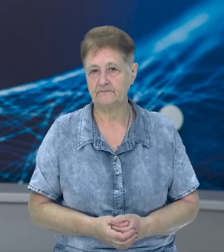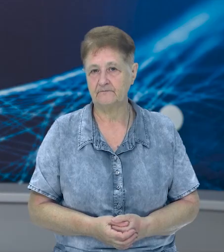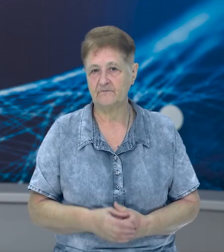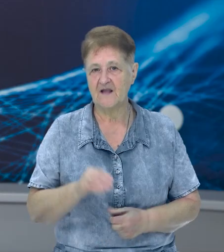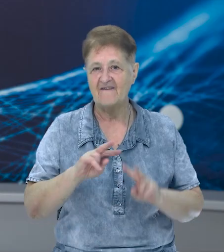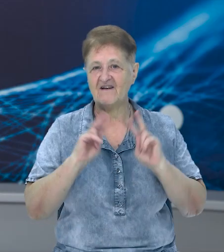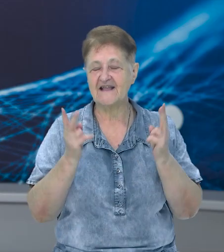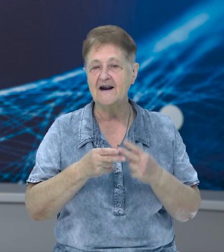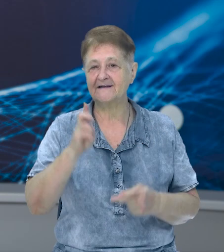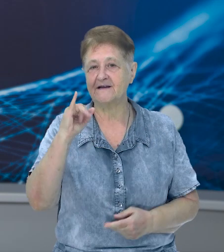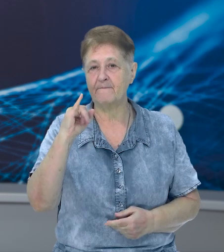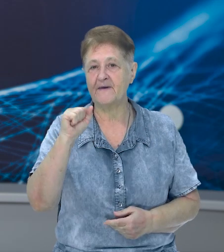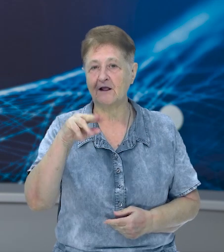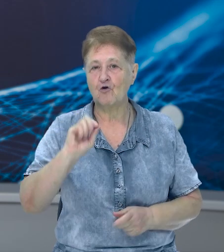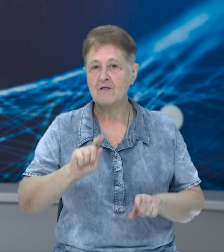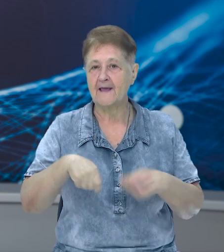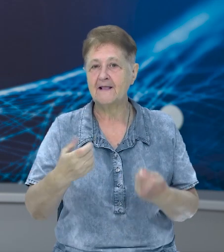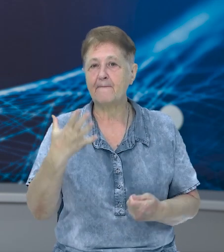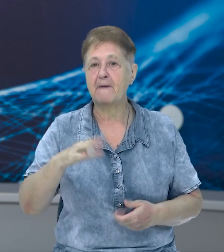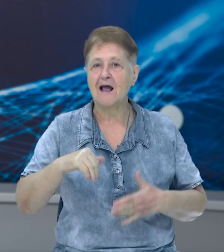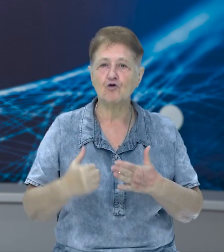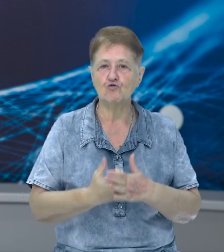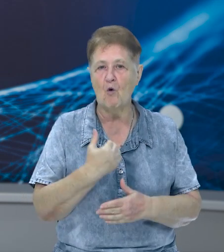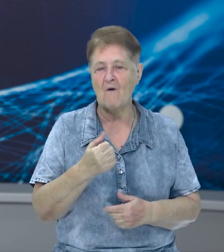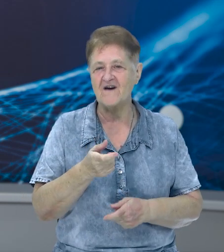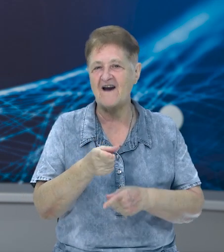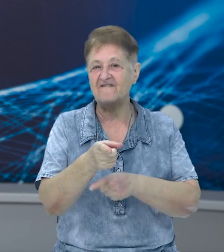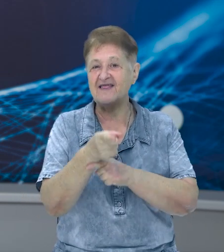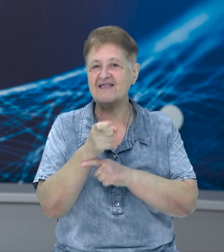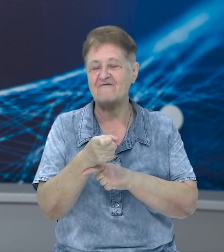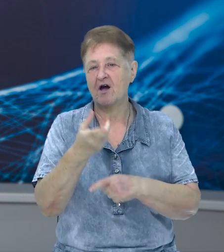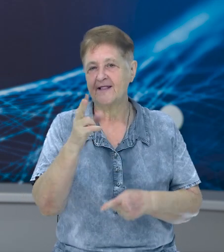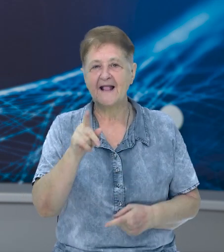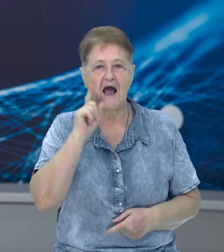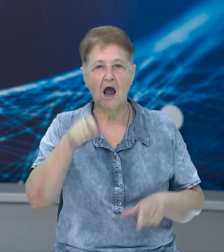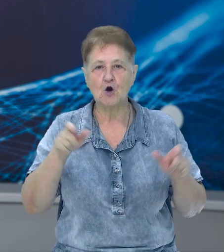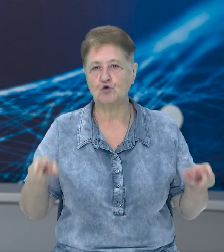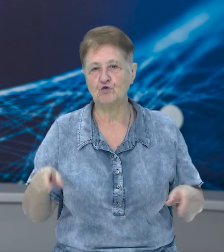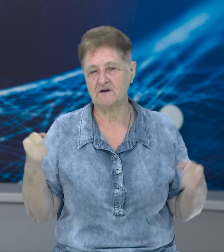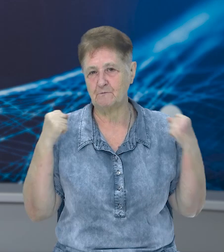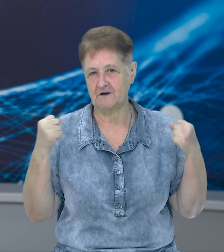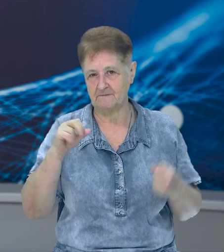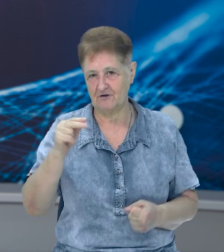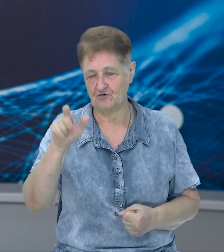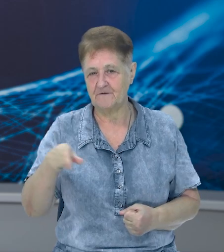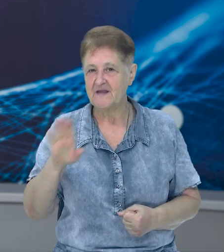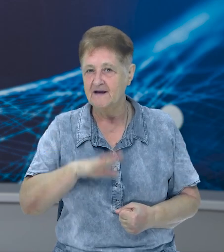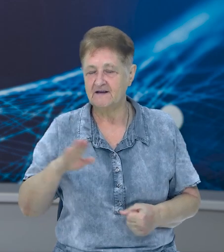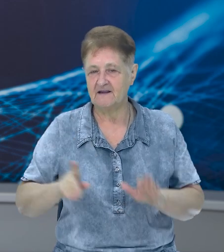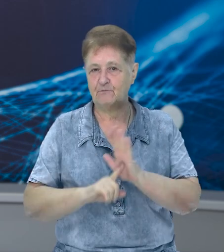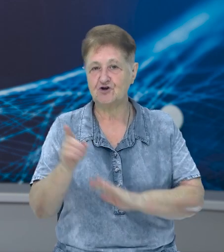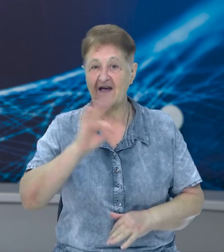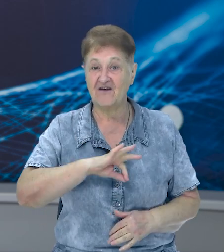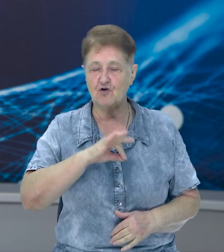Федерація біатлону України надала 5 нових пневматичних винтівок для юних біатлоністів Чернігівщини. Діти почали